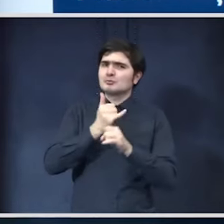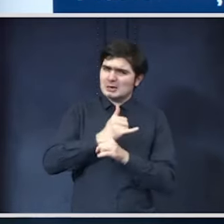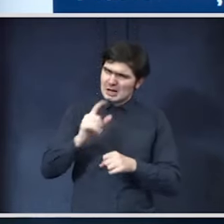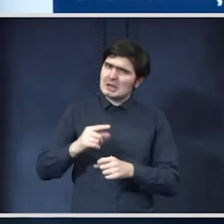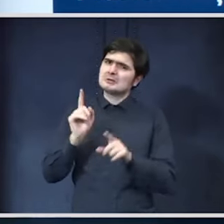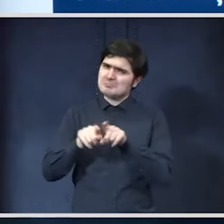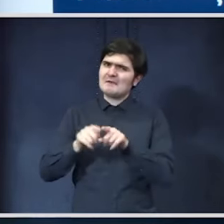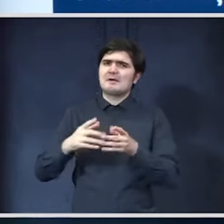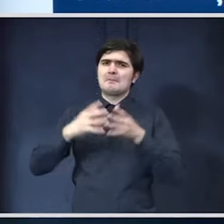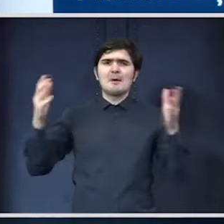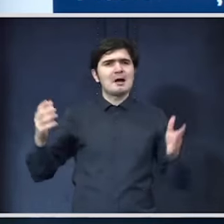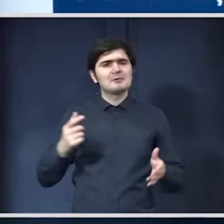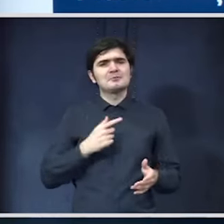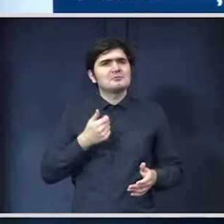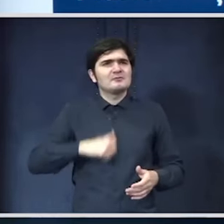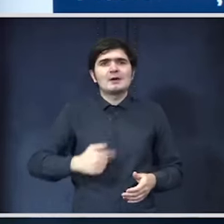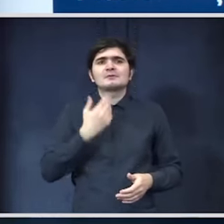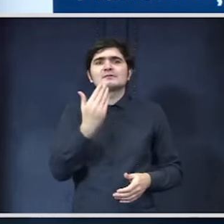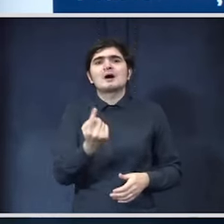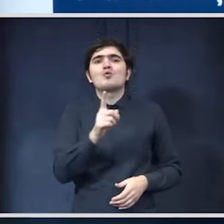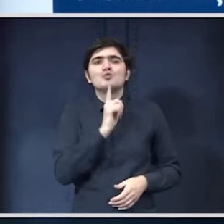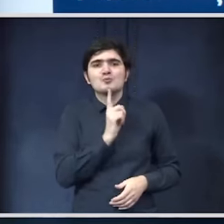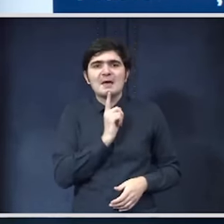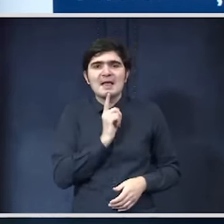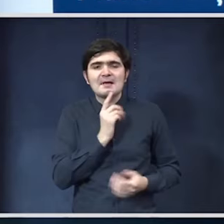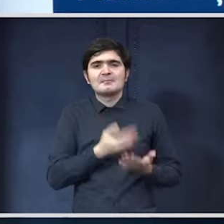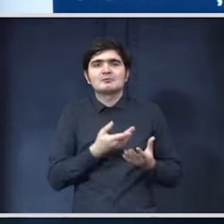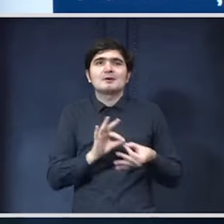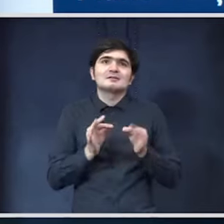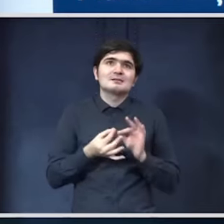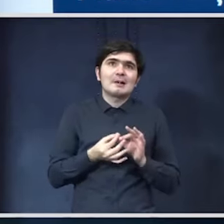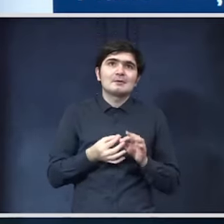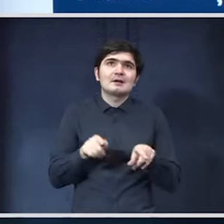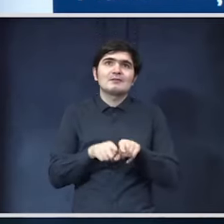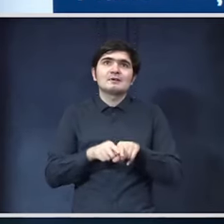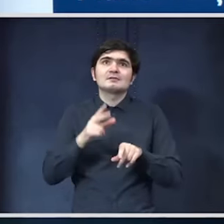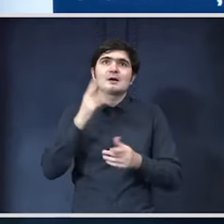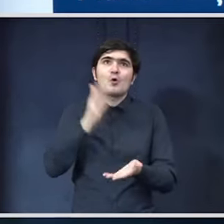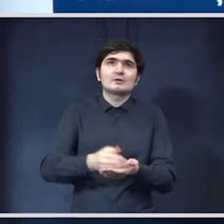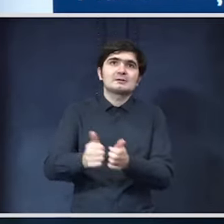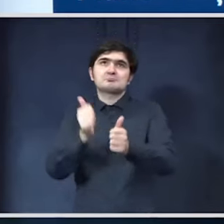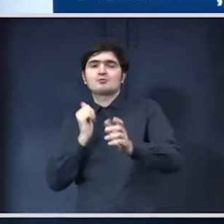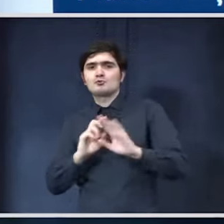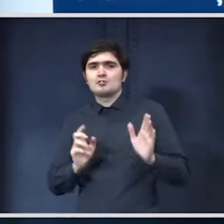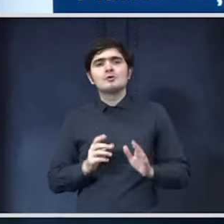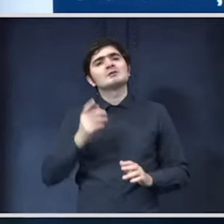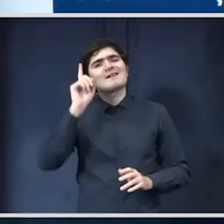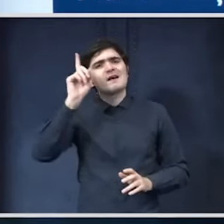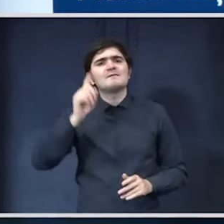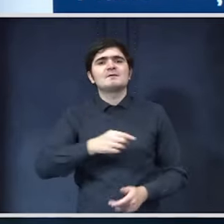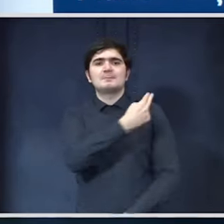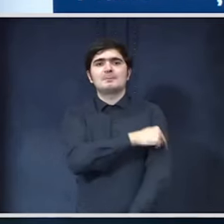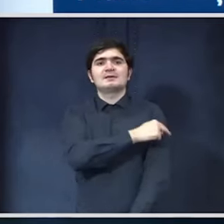Nu vreau să vă dau nume pentru că ar însemna să mă antepronunț dar vor fi spitale